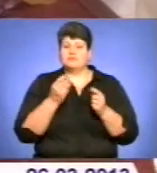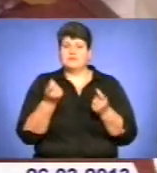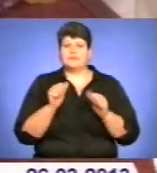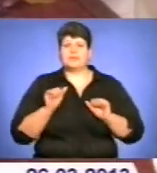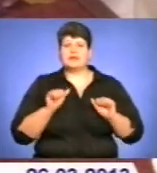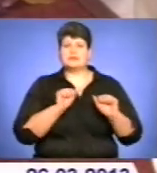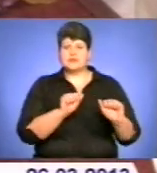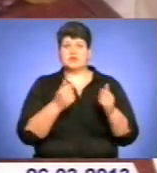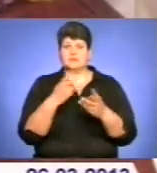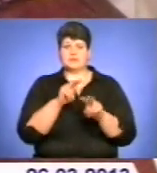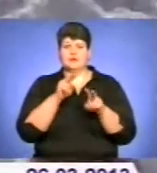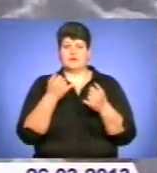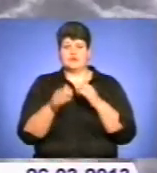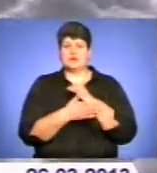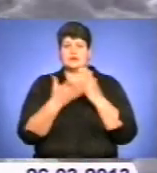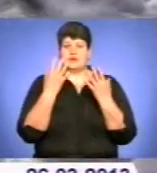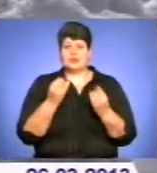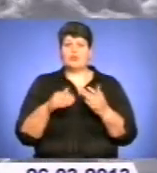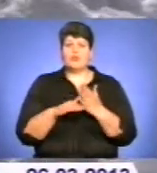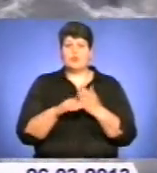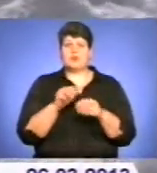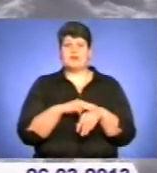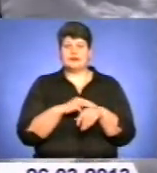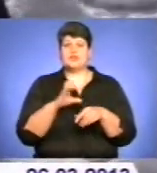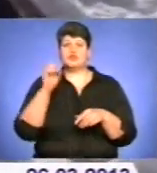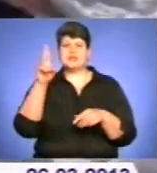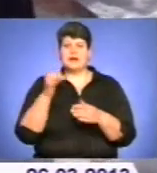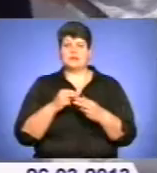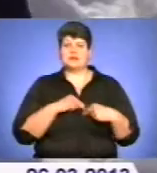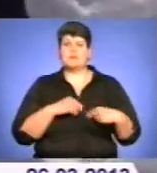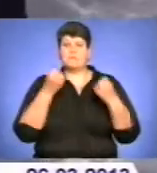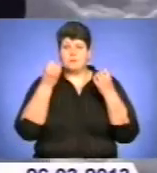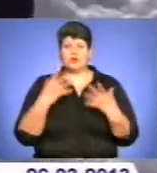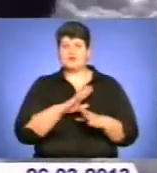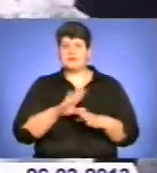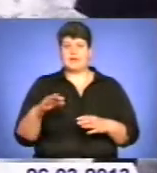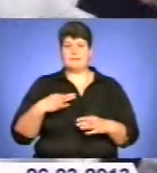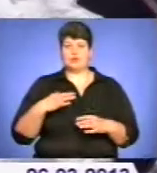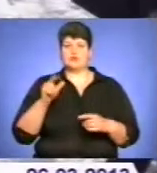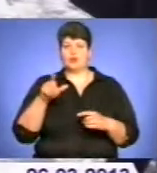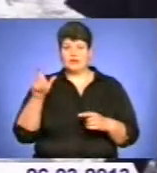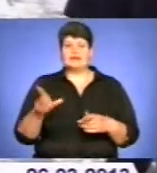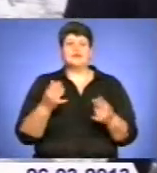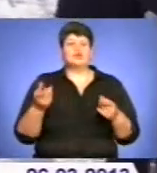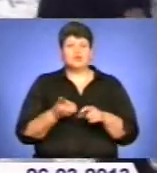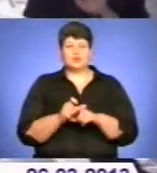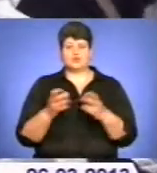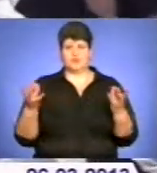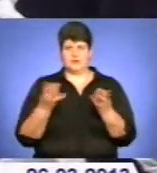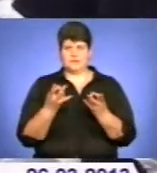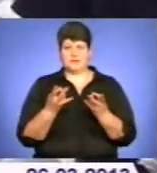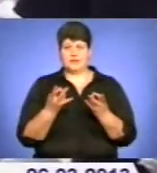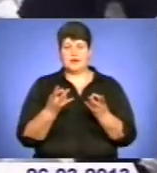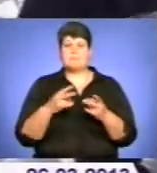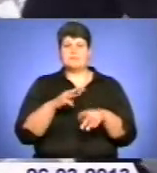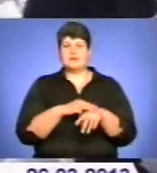які спостерігаємо останні дні. Тому допомога міліціонерів, соціальних працівників чи просто небайдужих людей для них конче потрібна. Міліціонер